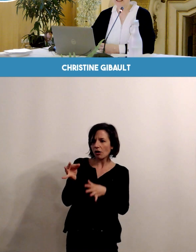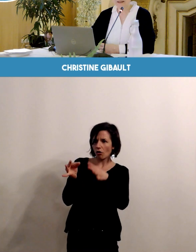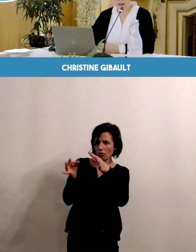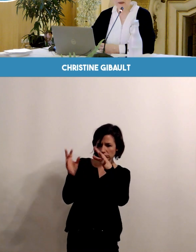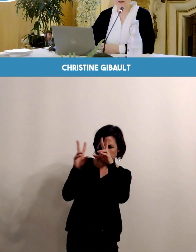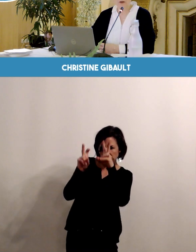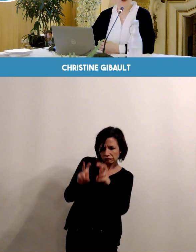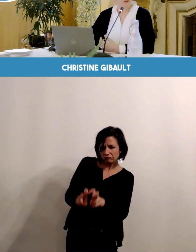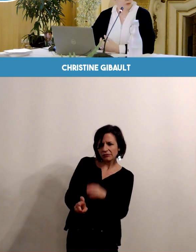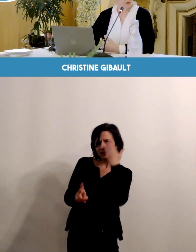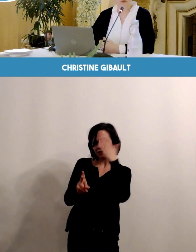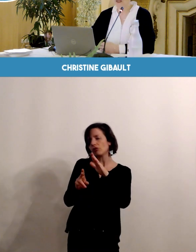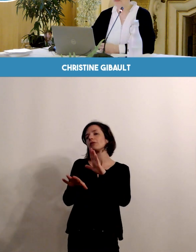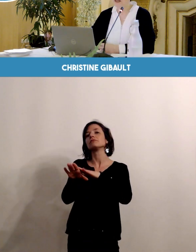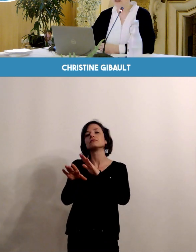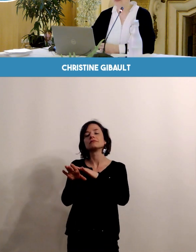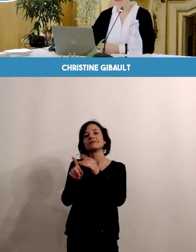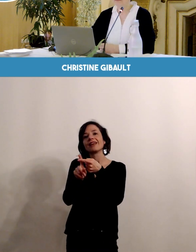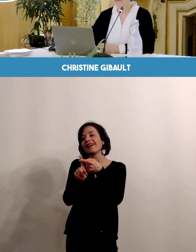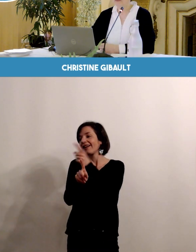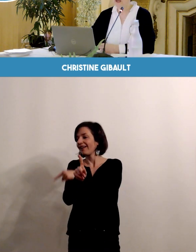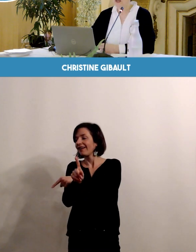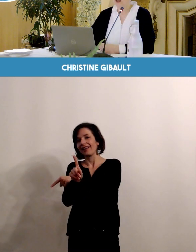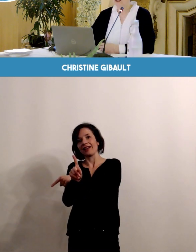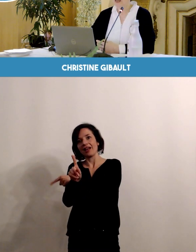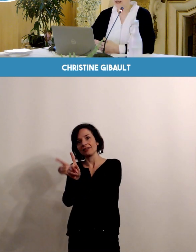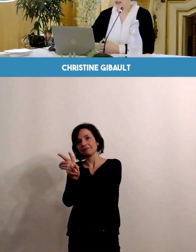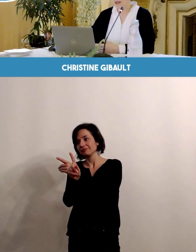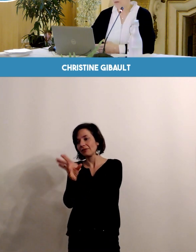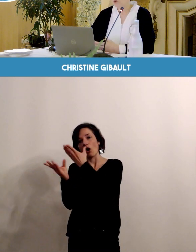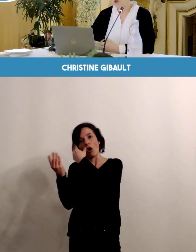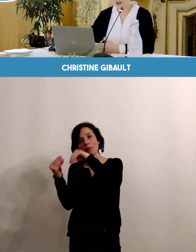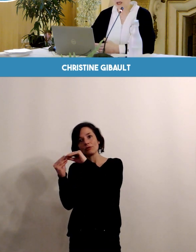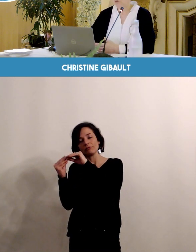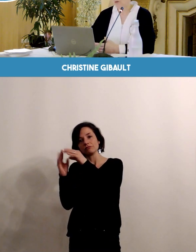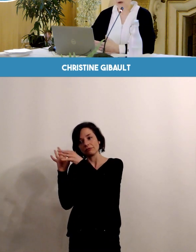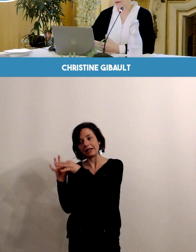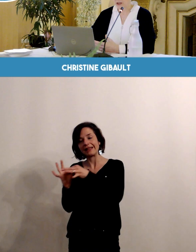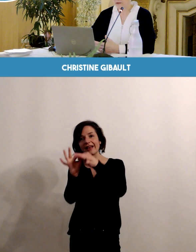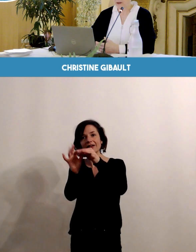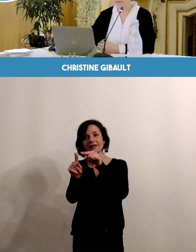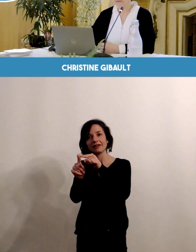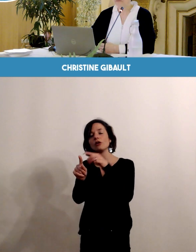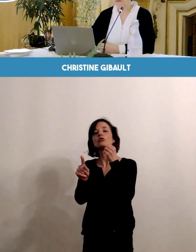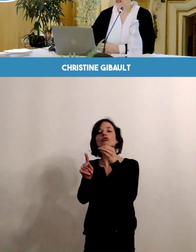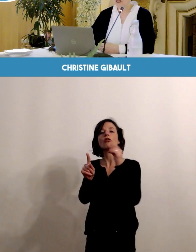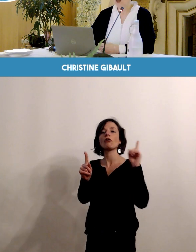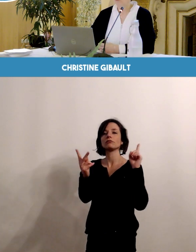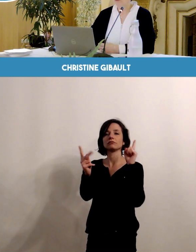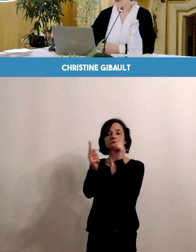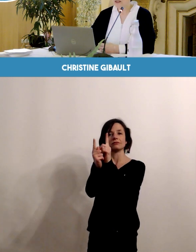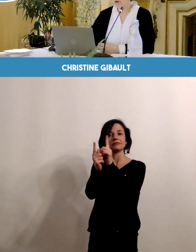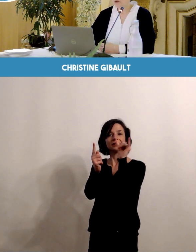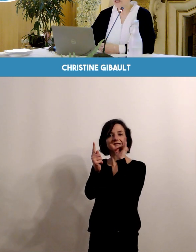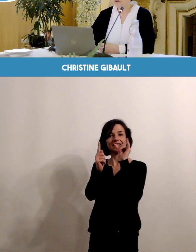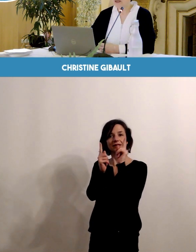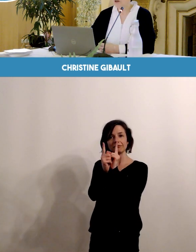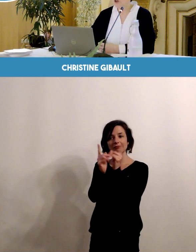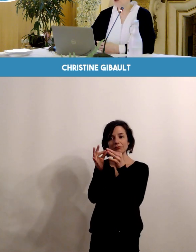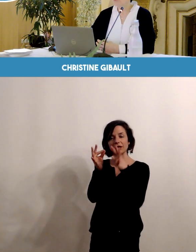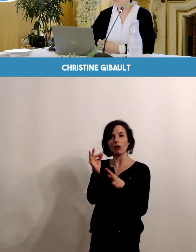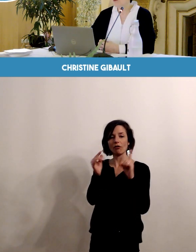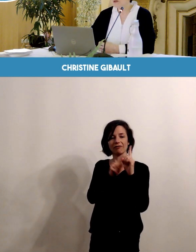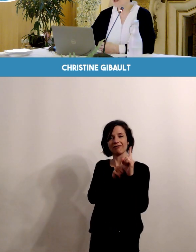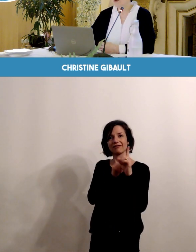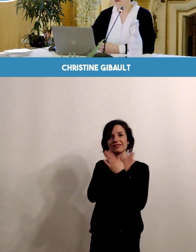l'entretien prénatal précoce dont on vient de parler. Il est réalisé généralement par une sage-femme. Plus cet entretien est